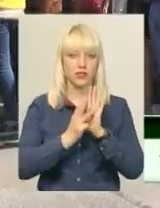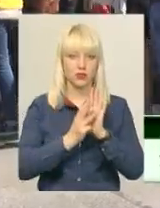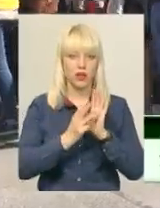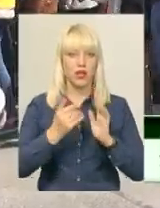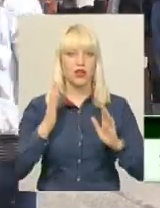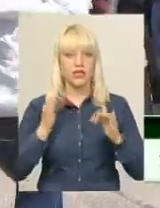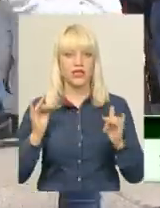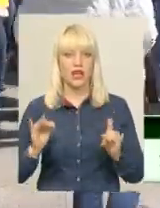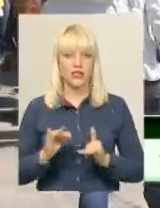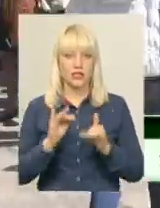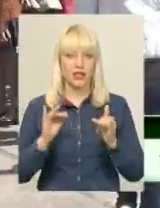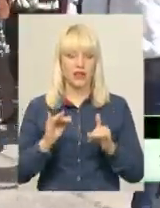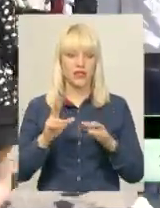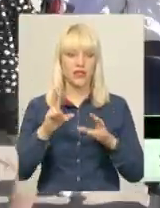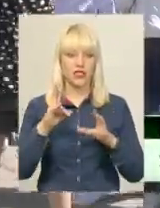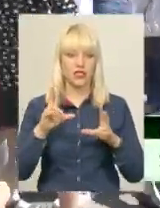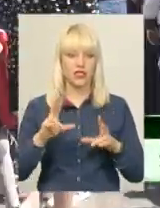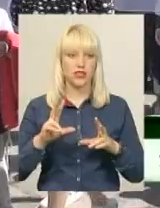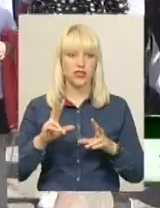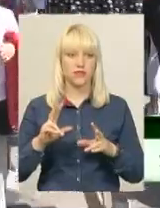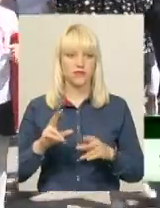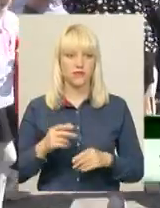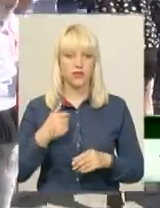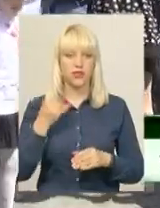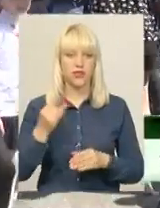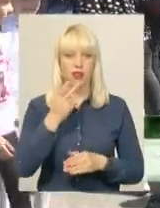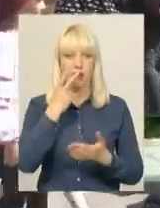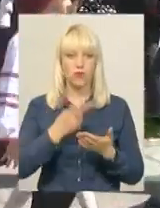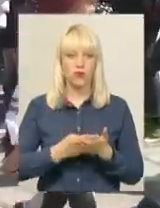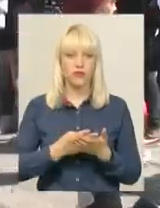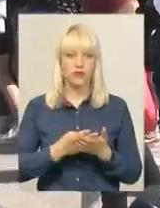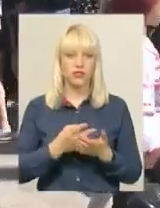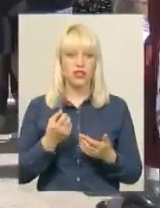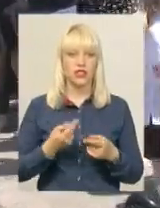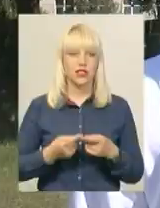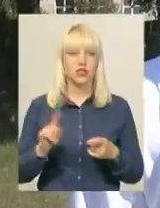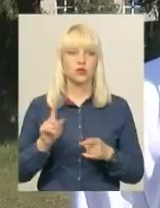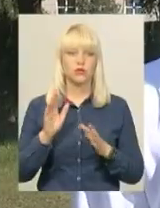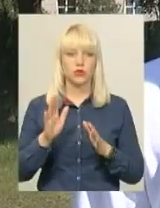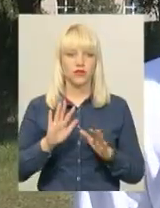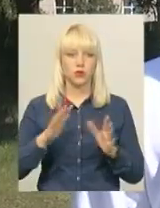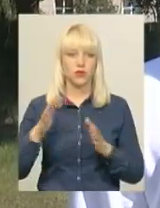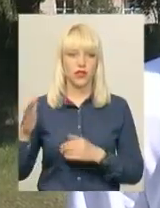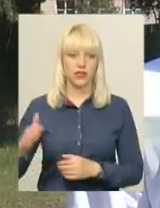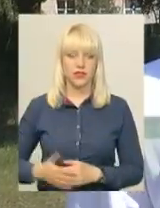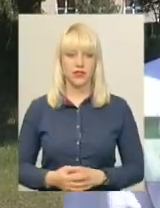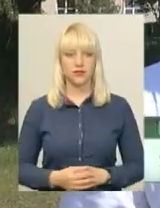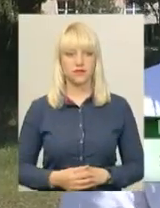восторг, щастя. Мені цікаво подивитися на те, що буде відбуватись. Для підтримки